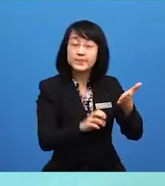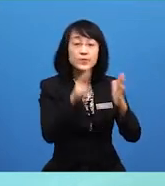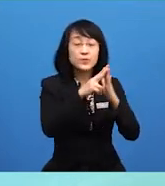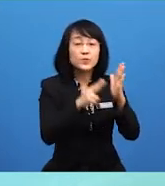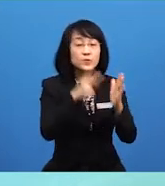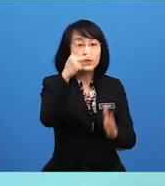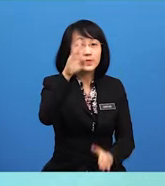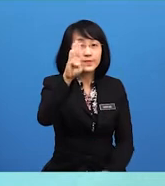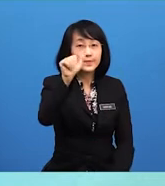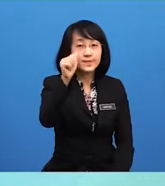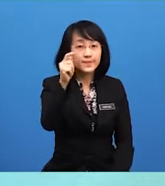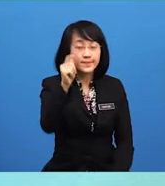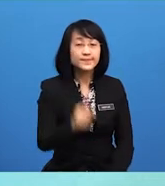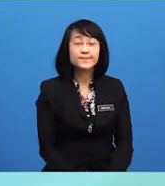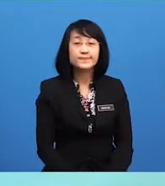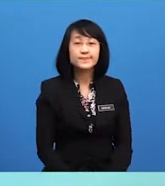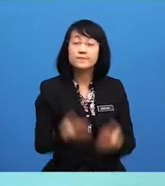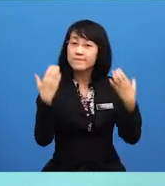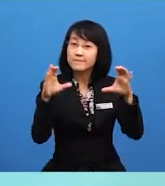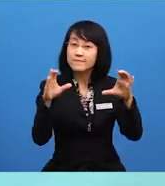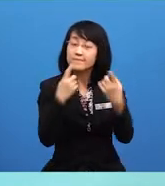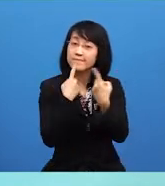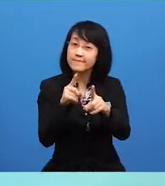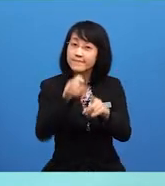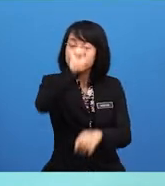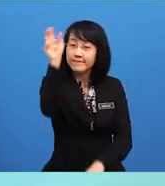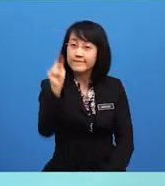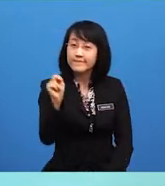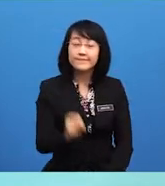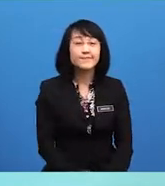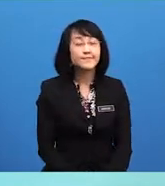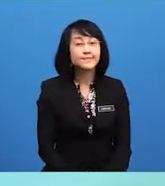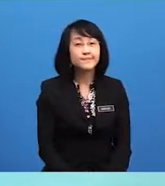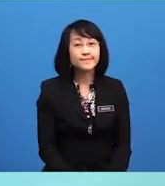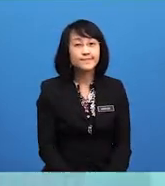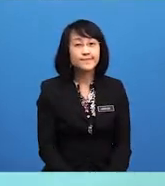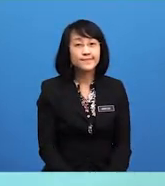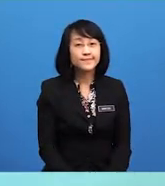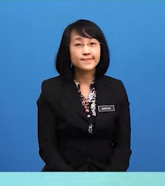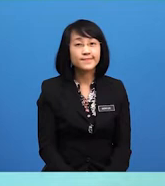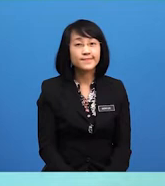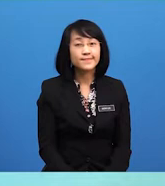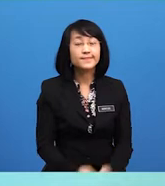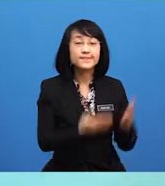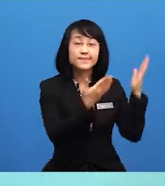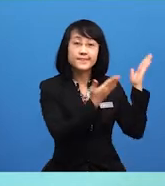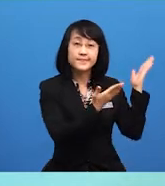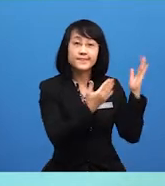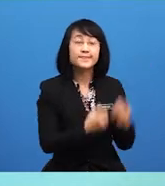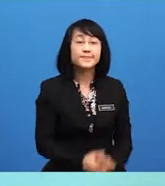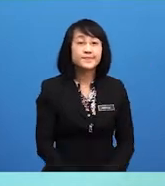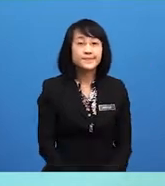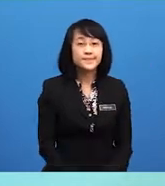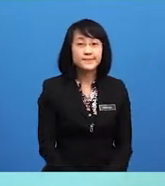jom murid-murid kita cuba menjawab soalan tersebut soalannya sebagai rakyat Malaysia